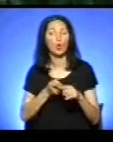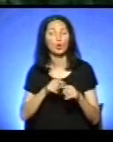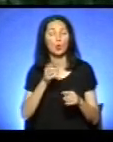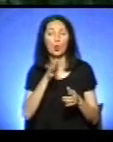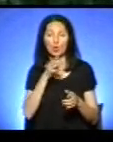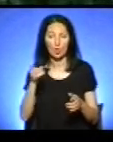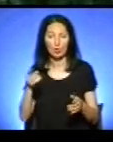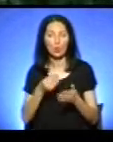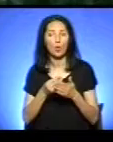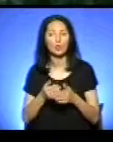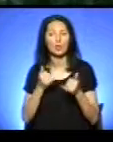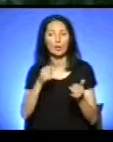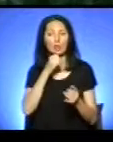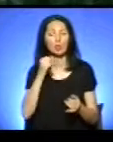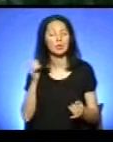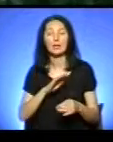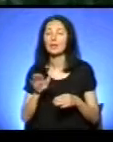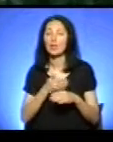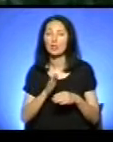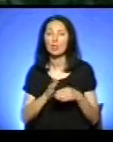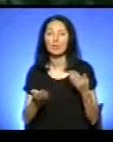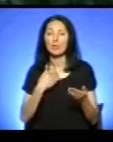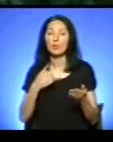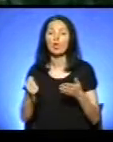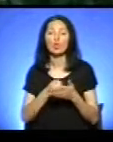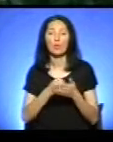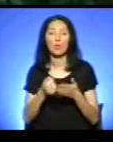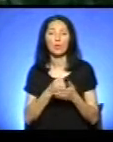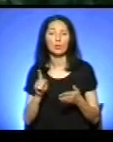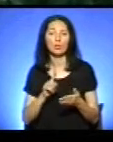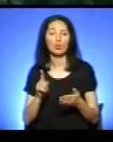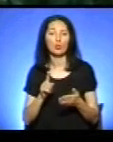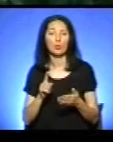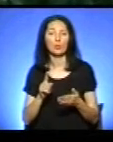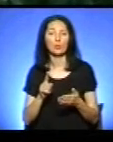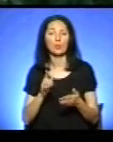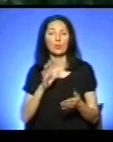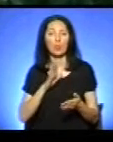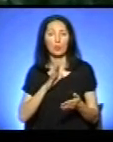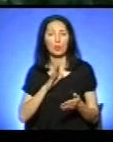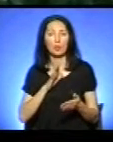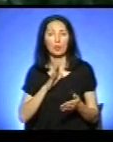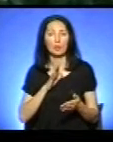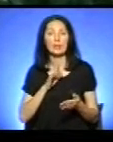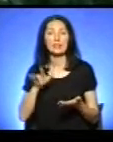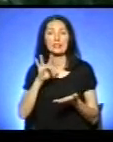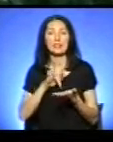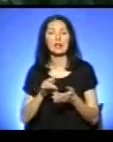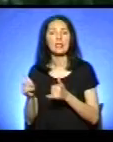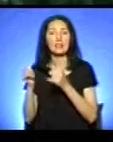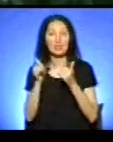відділялися, але ми добиваємося, щоб було центральне